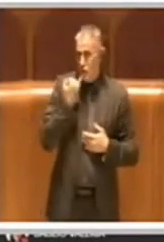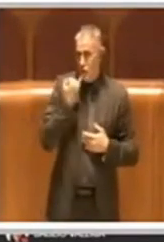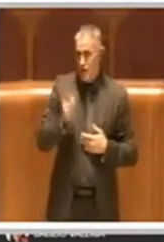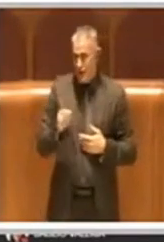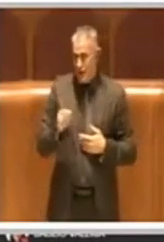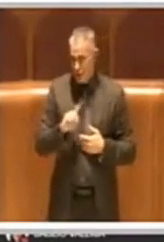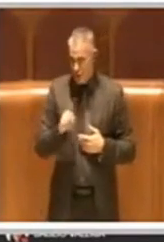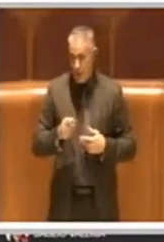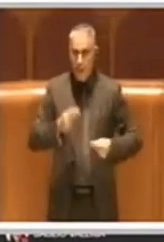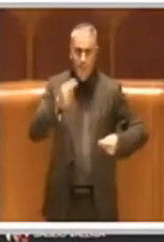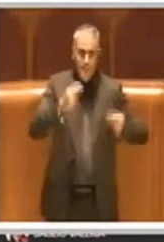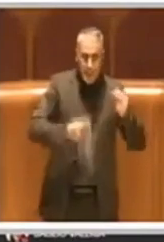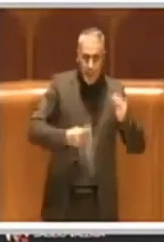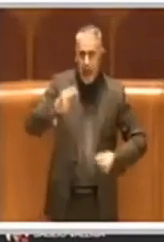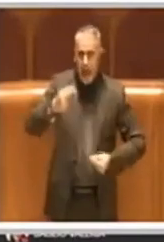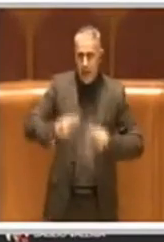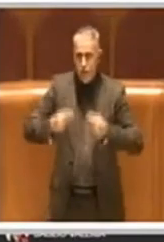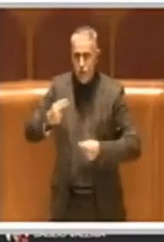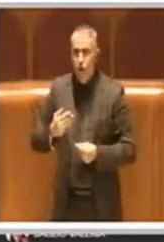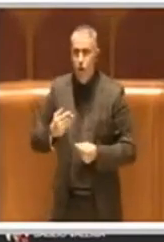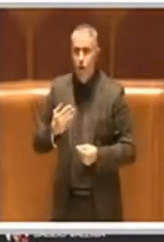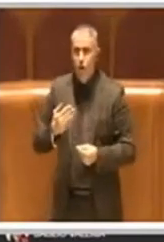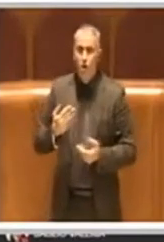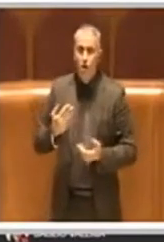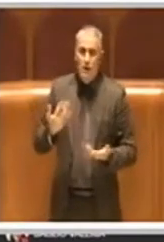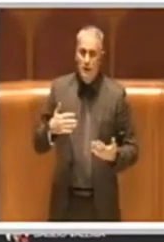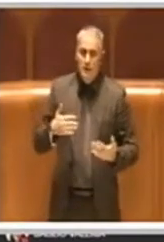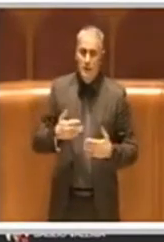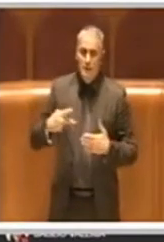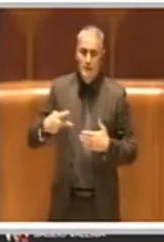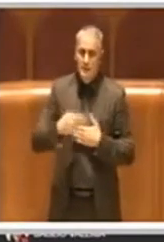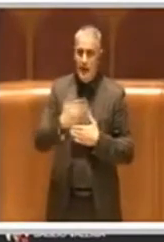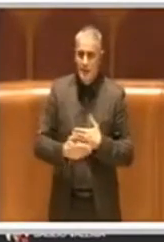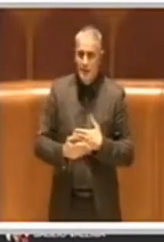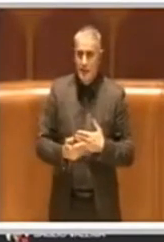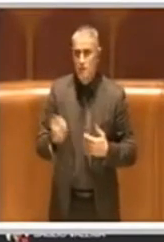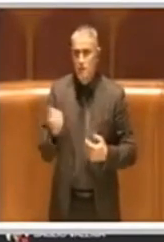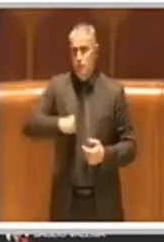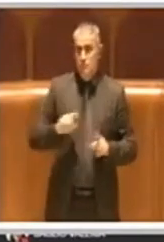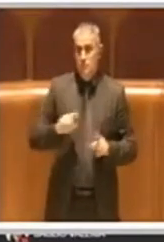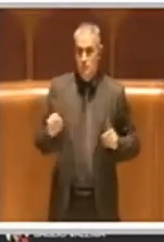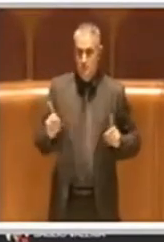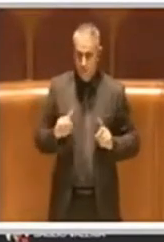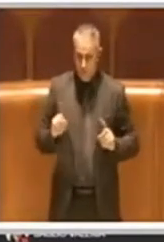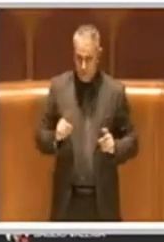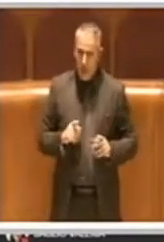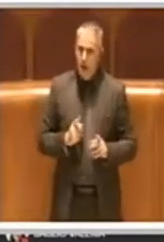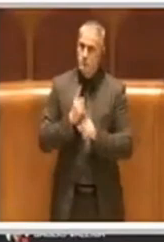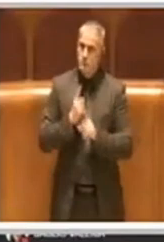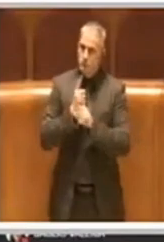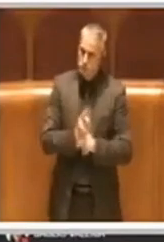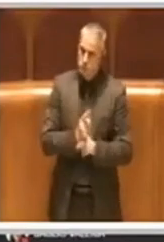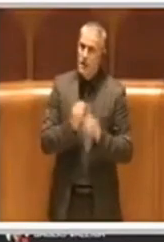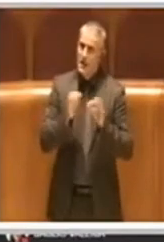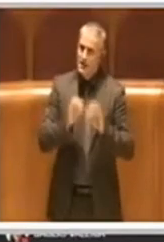fatto di bilancio le scadenze non sono state rispettate quindi comunque rispettarle è già qualcosa di positivo